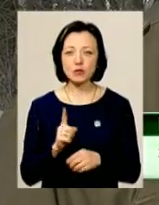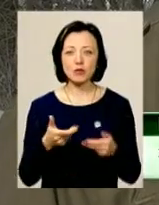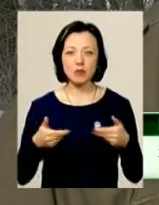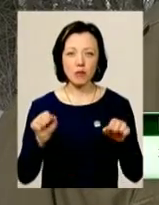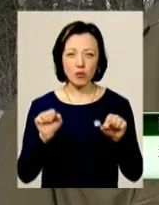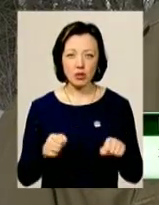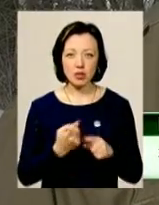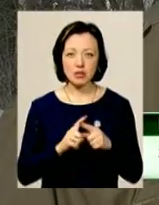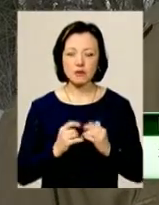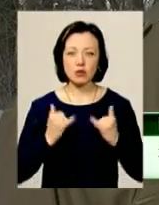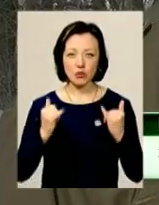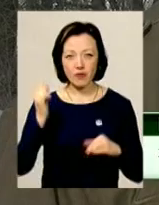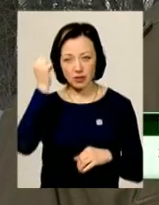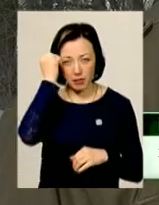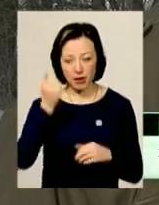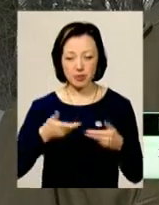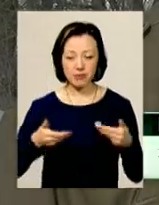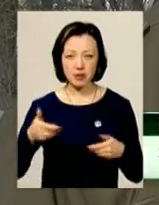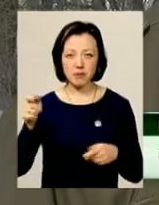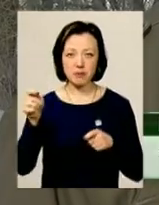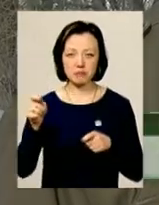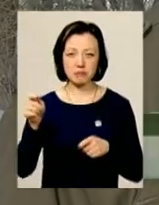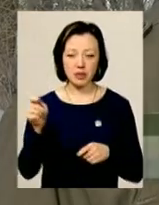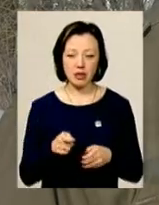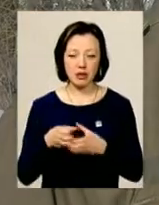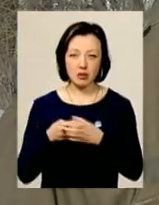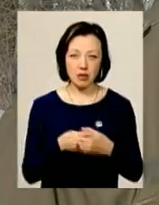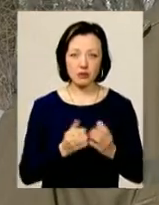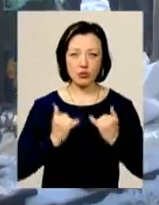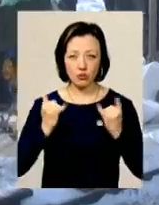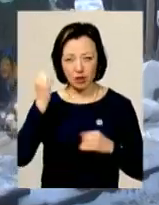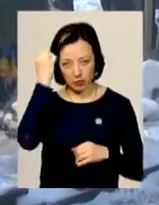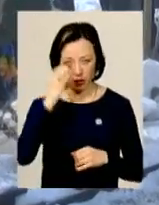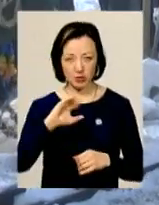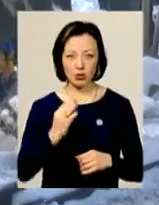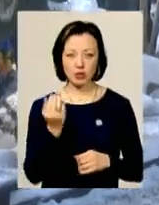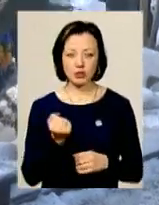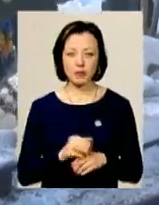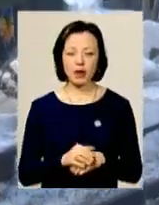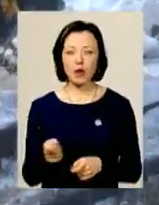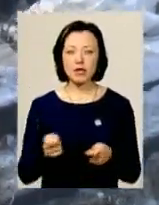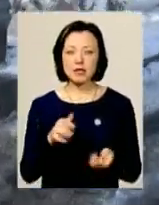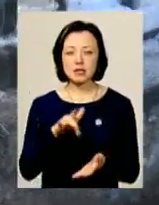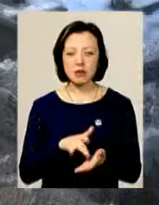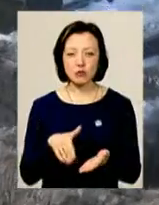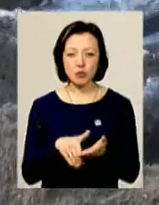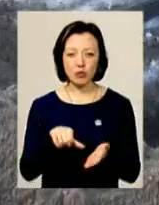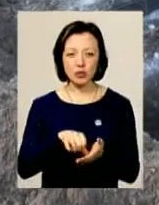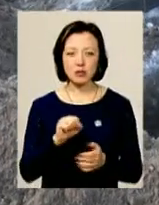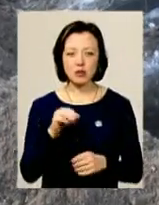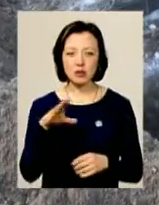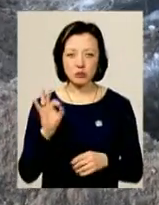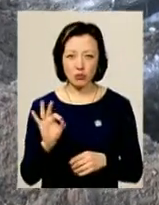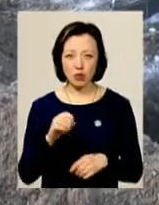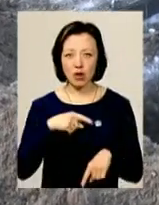вшанувати пам'ять. Ми приїхали до Легасі, вшанували пам'ять Олександра. Координатор Центру допомоги учасникам АТО в області